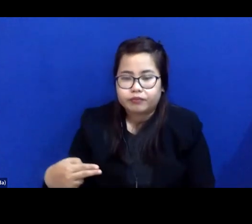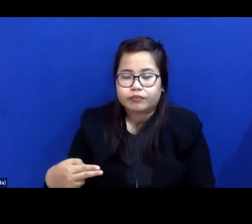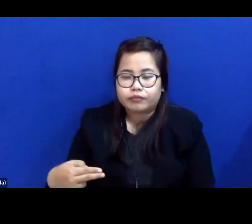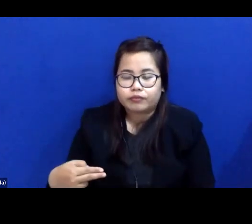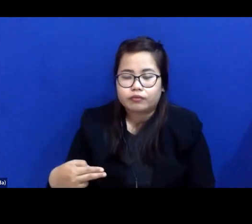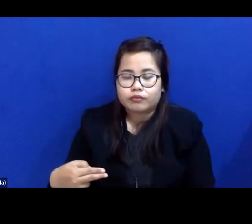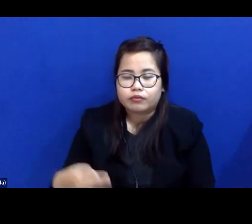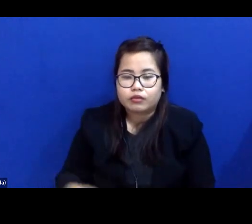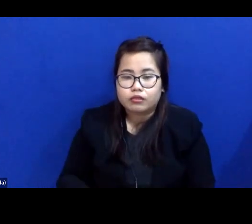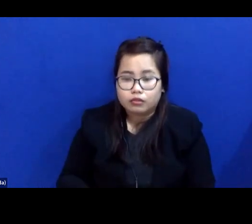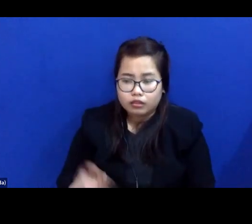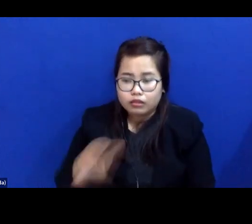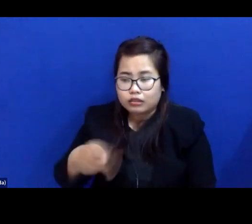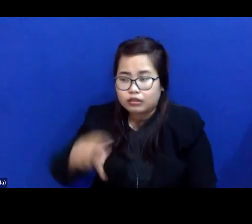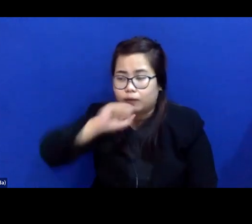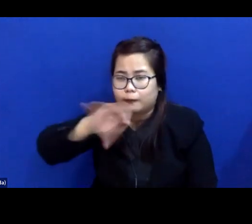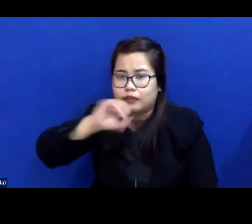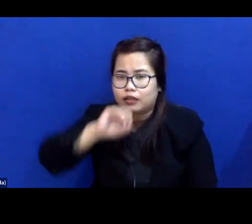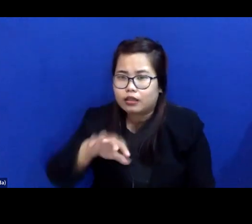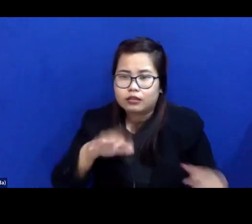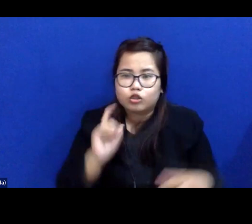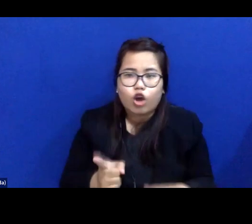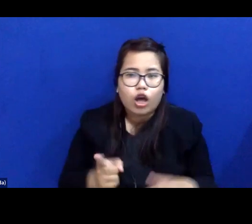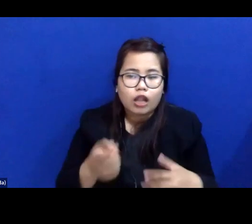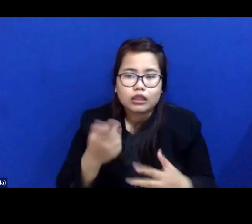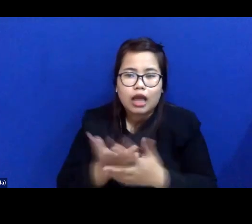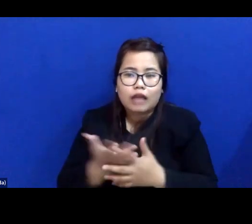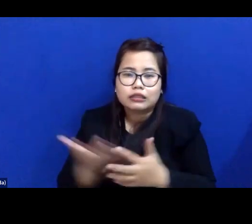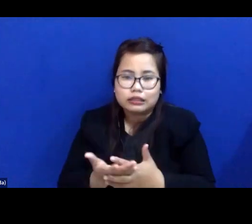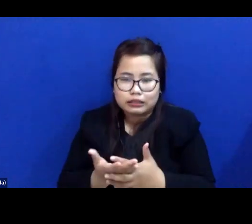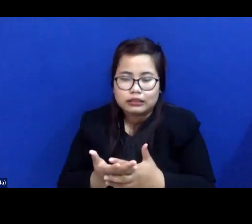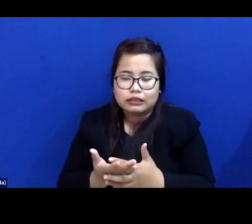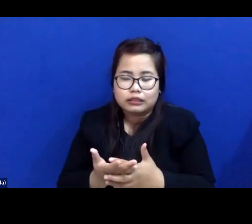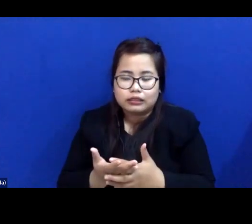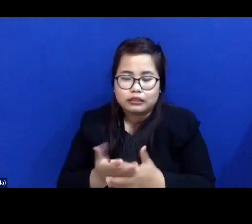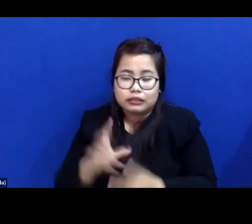Kita bicara soal aksesibilitas.